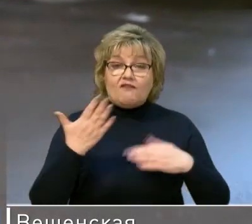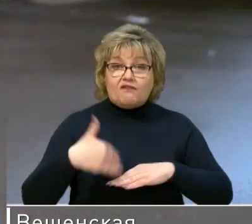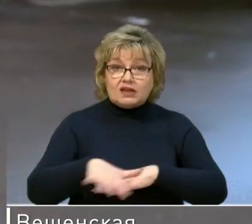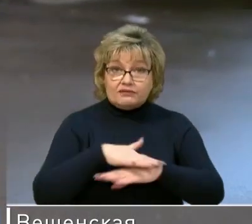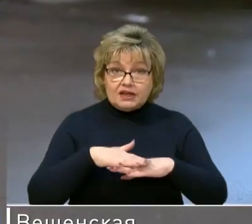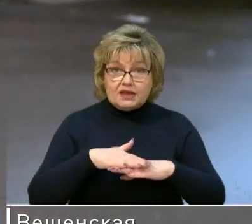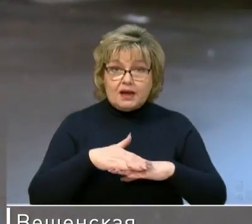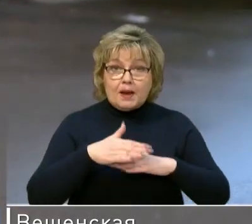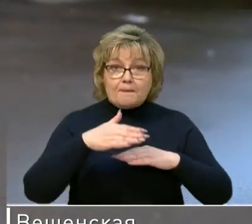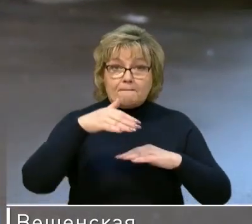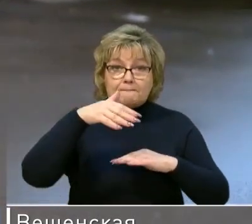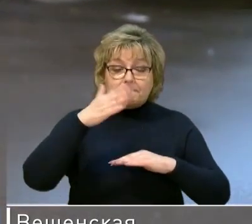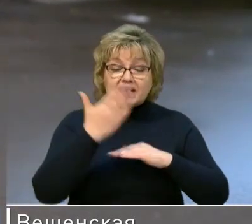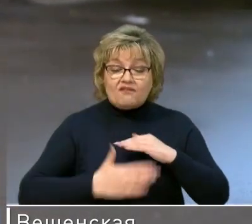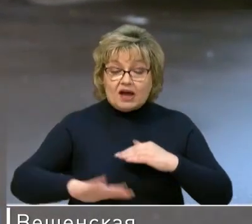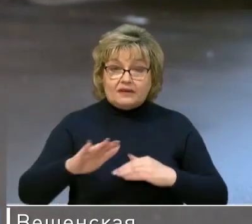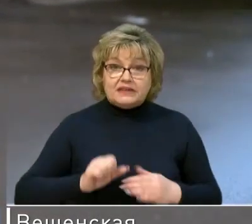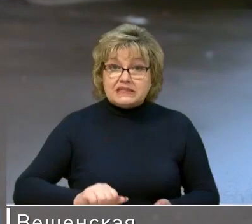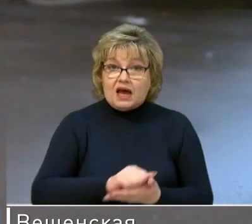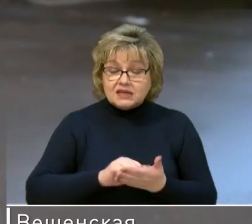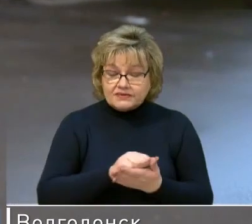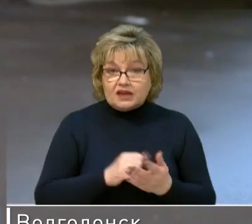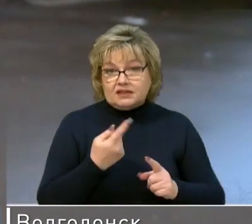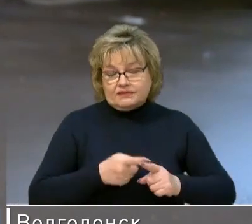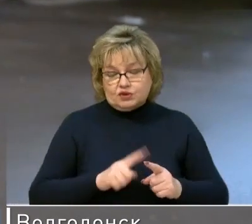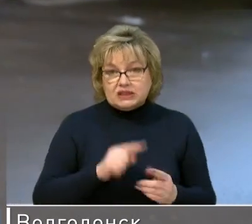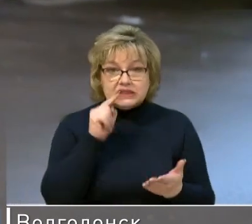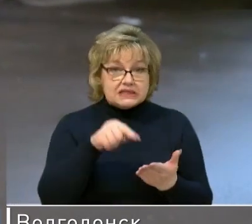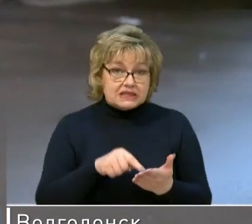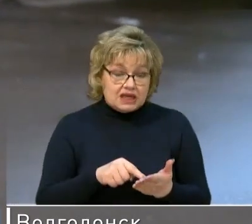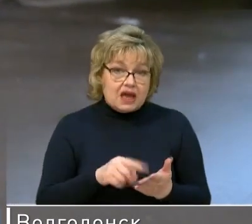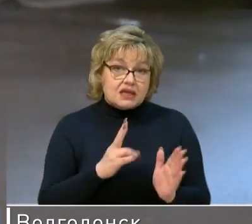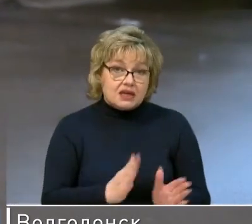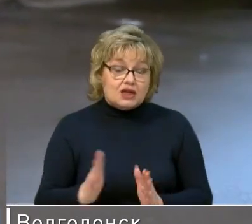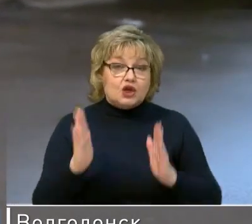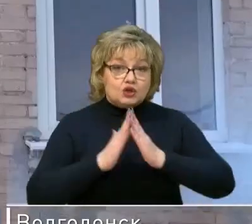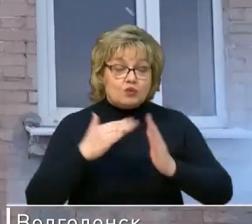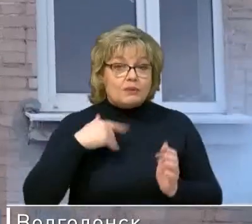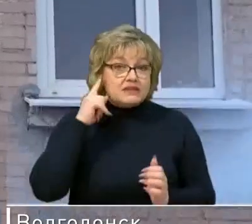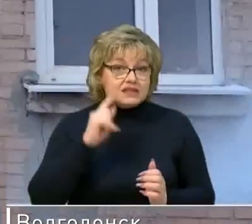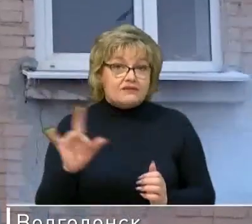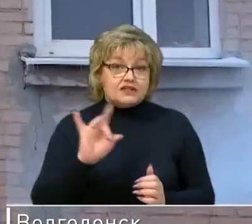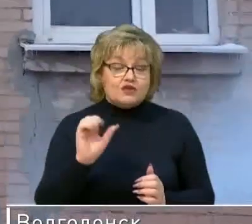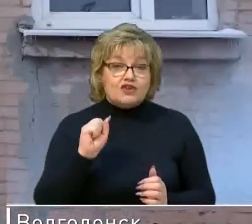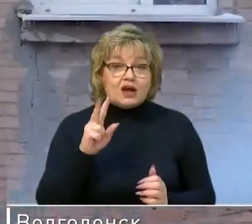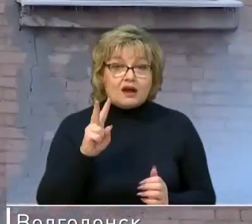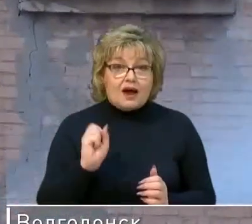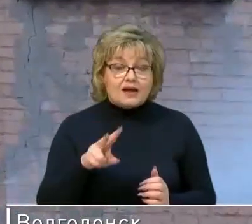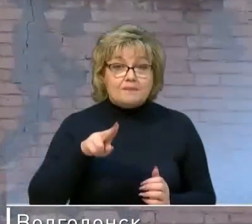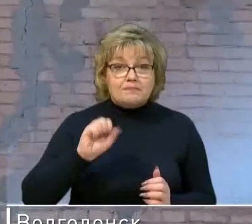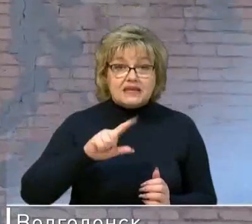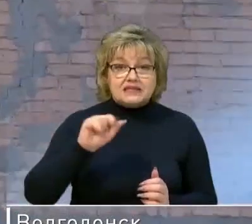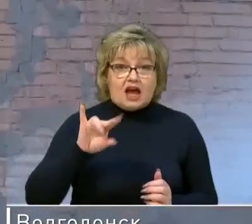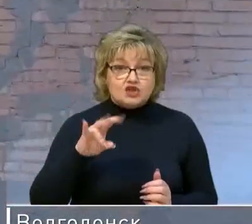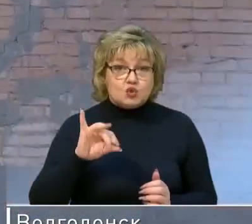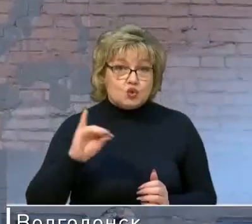асфальт, и поэтому все эти грустные факты сказываются на состоянии дома. Он наклонился, и мы его теперь знаем в Ростове как Пизанскую башню. Может